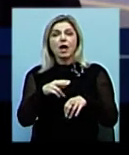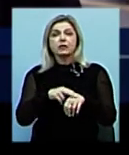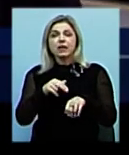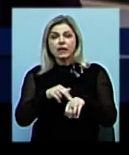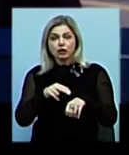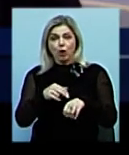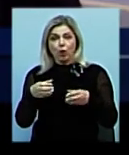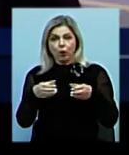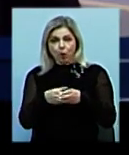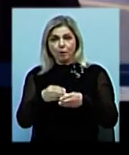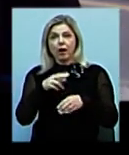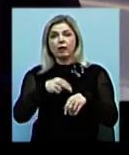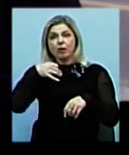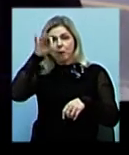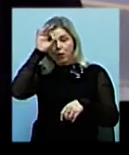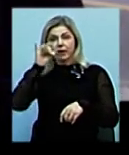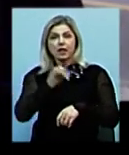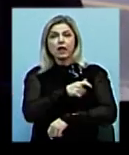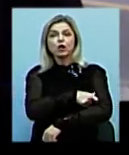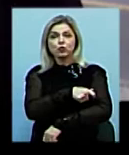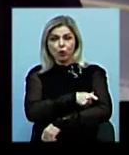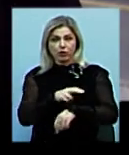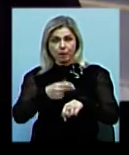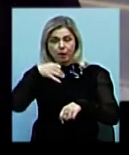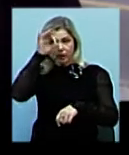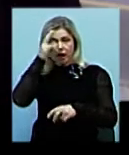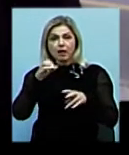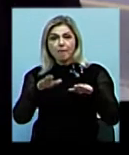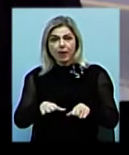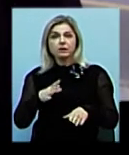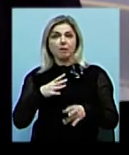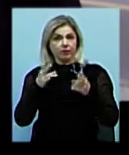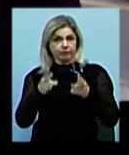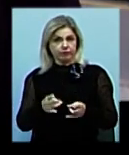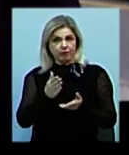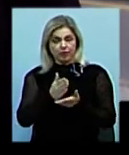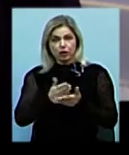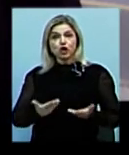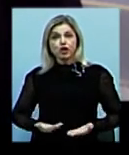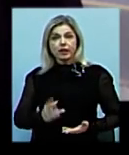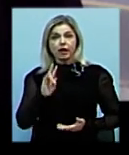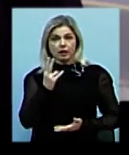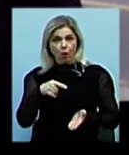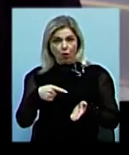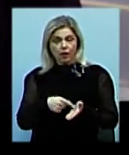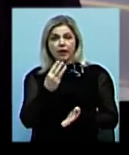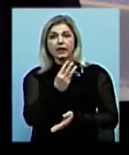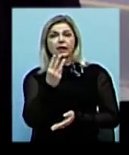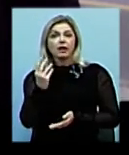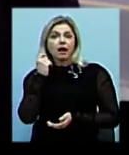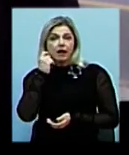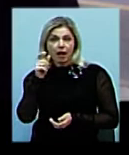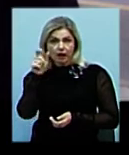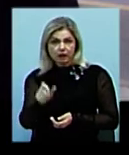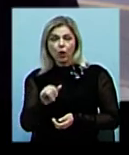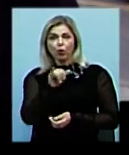Інгульського відділу поліції та патрульні поліцейські. На місці саме перебував потерпілий. Це місцевий мешканець, миколаївець, 30 років. У